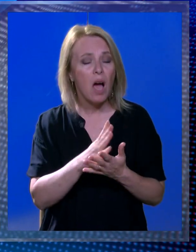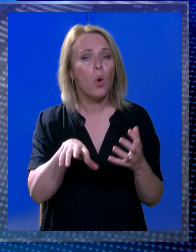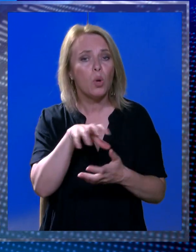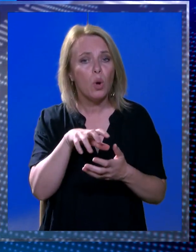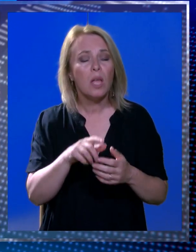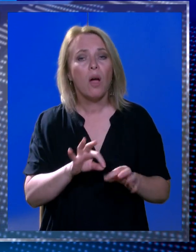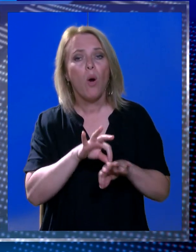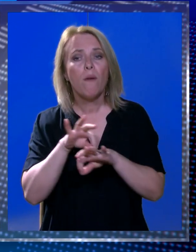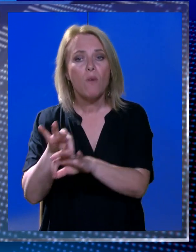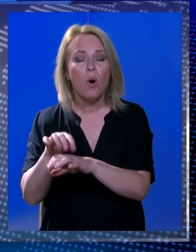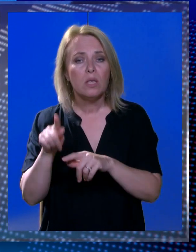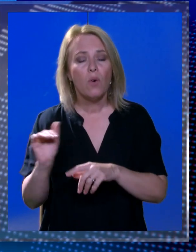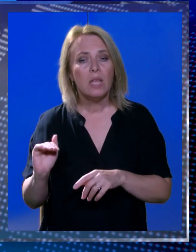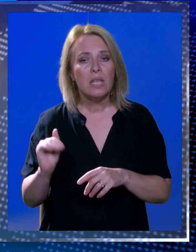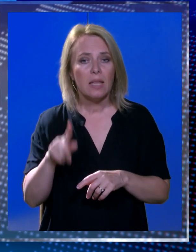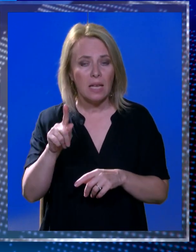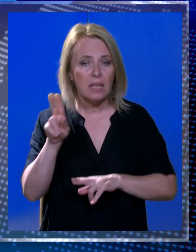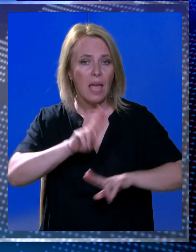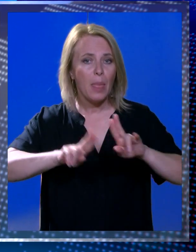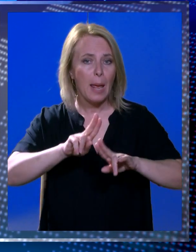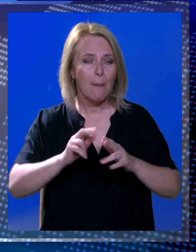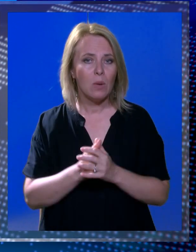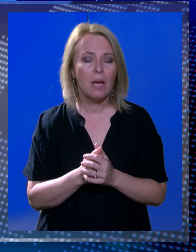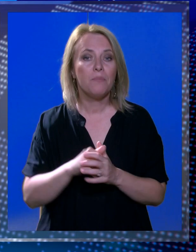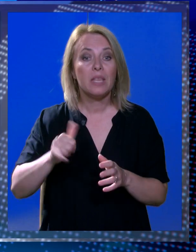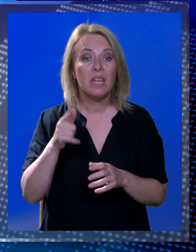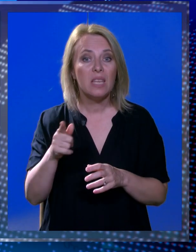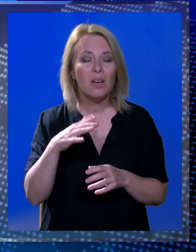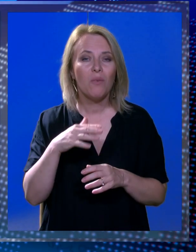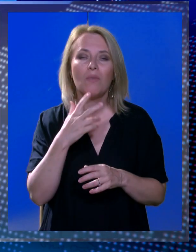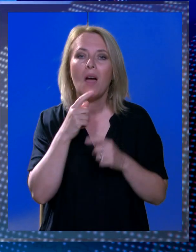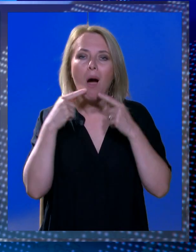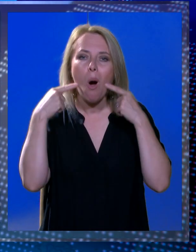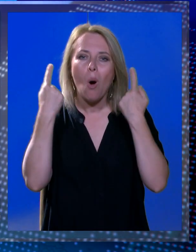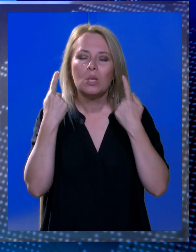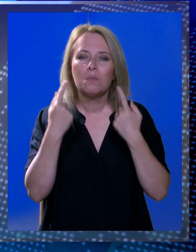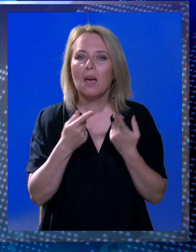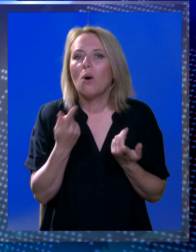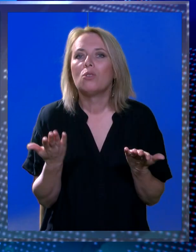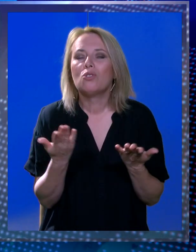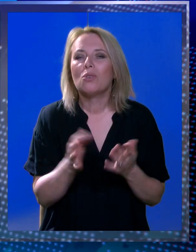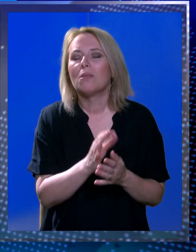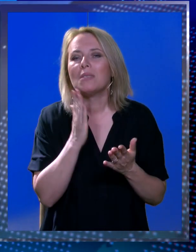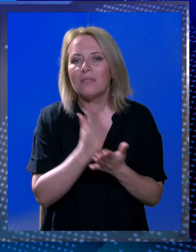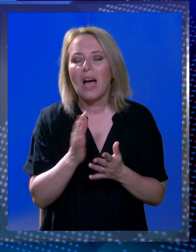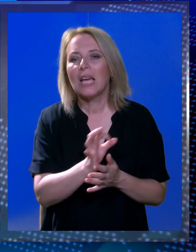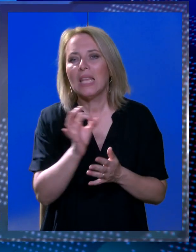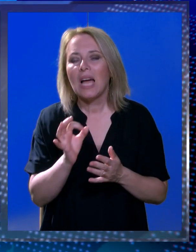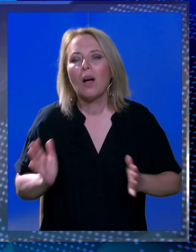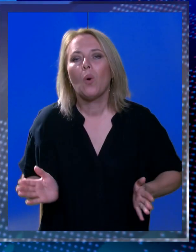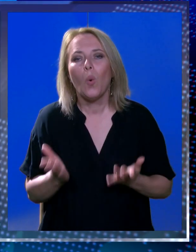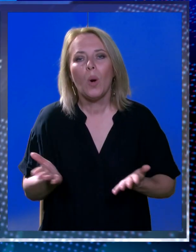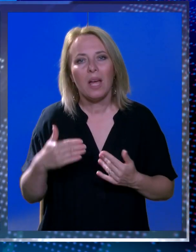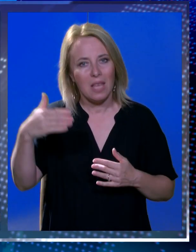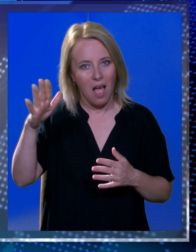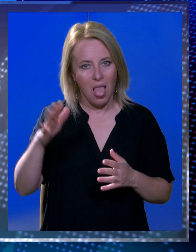svakodnevno snadom odvodi svoje djete na te iste prijekopotrebne terapije, jer njihov je osmijeh, ono što ih iz dana u dan gura dalje.